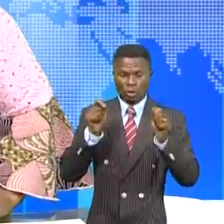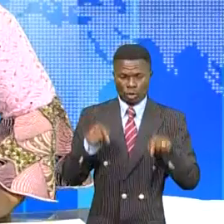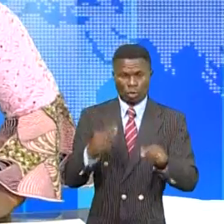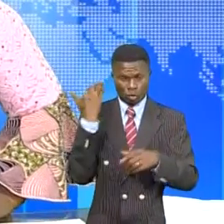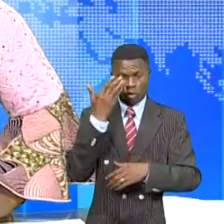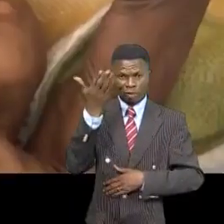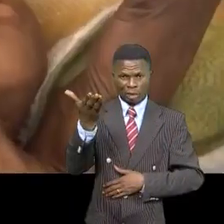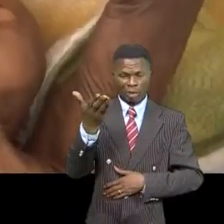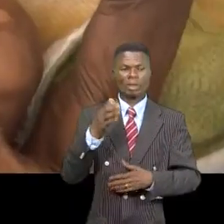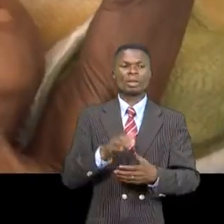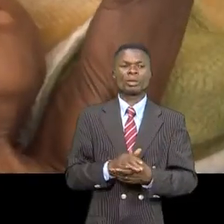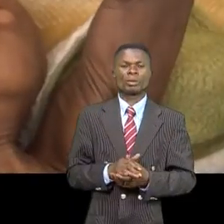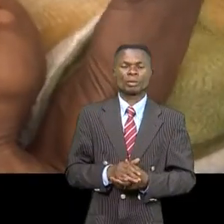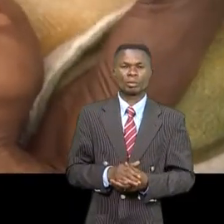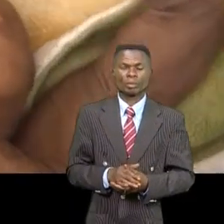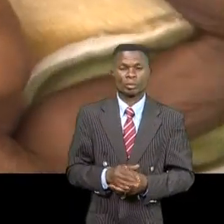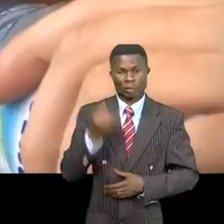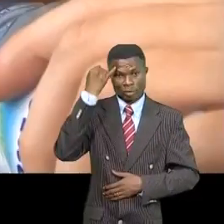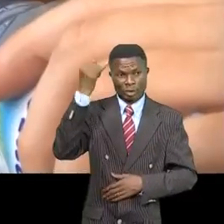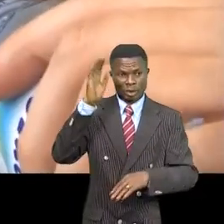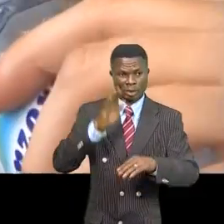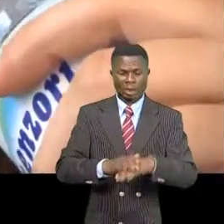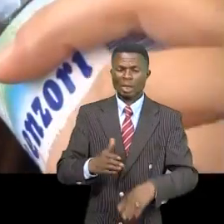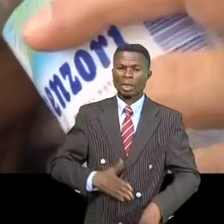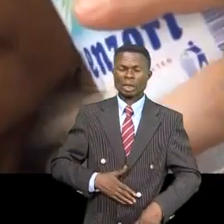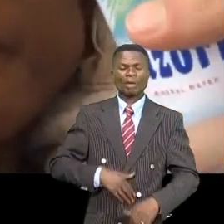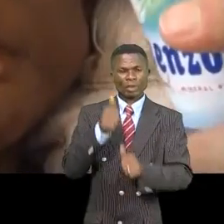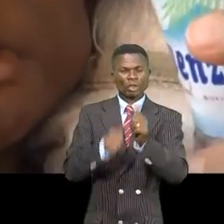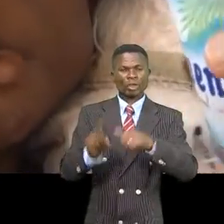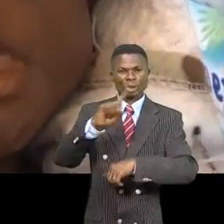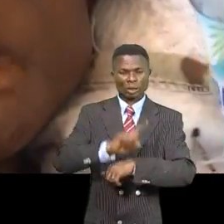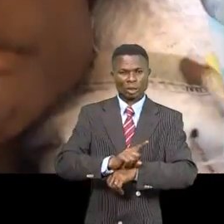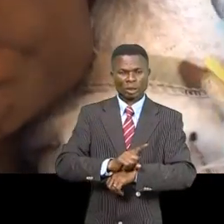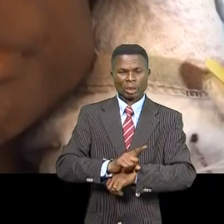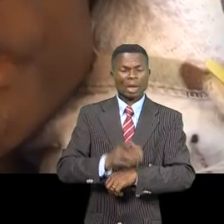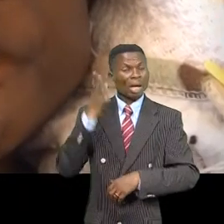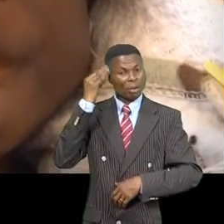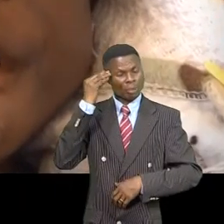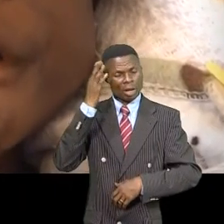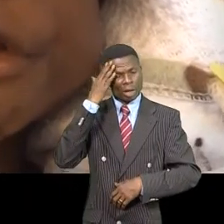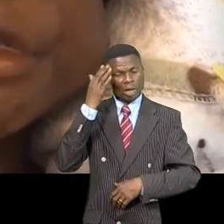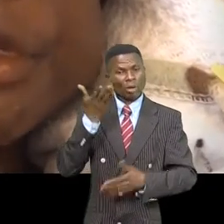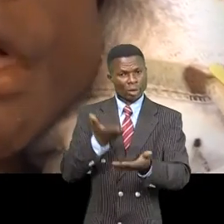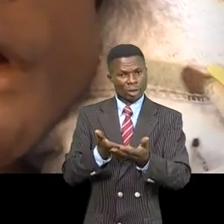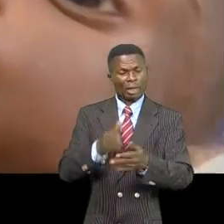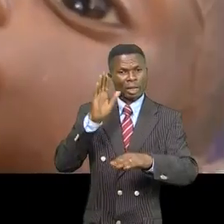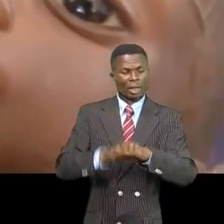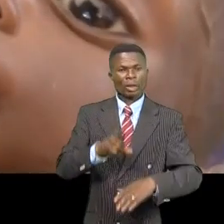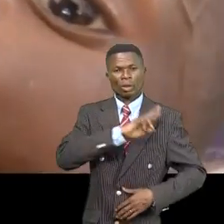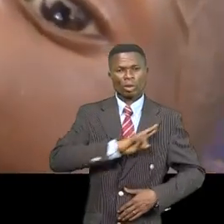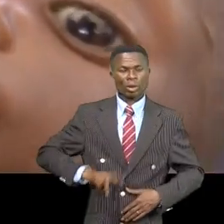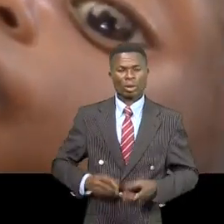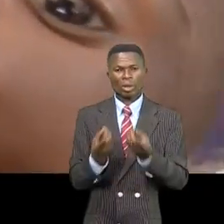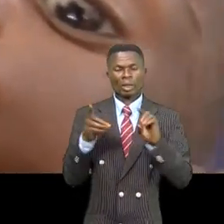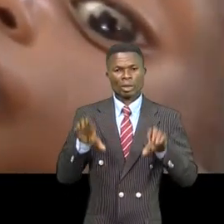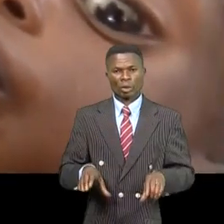Adina Isakara. L'enfant sur l'image est atteint de malnutrition chronique. Un mal méconnu qui touche malheureusement la République démocratique du